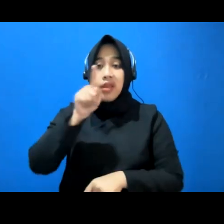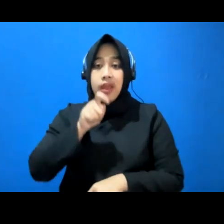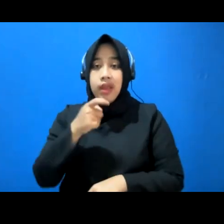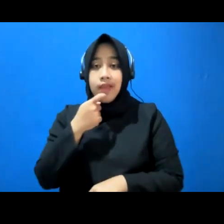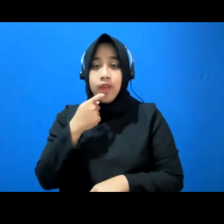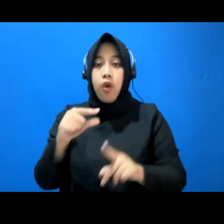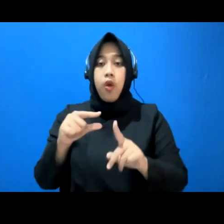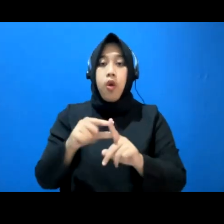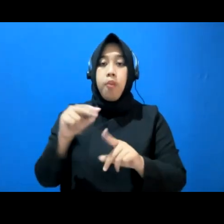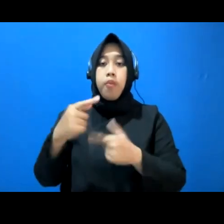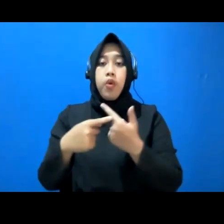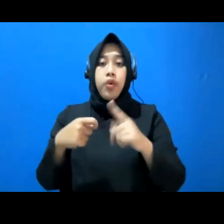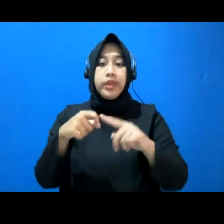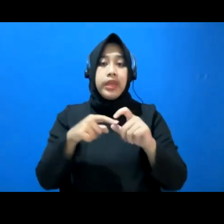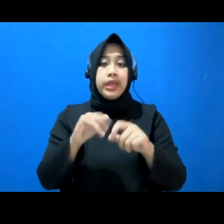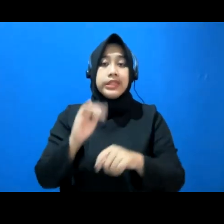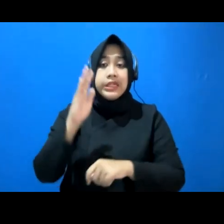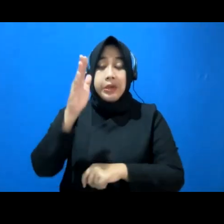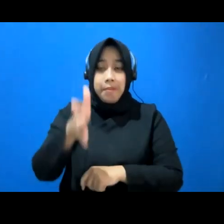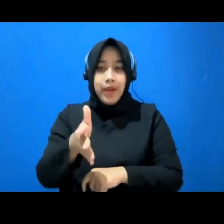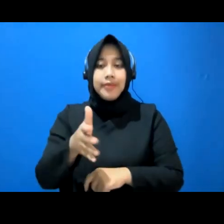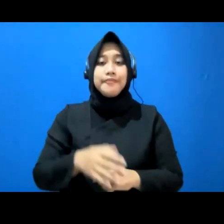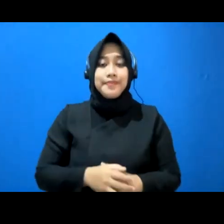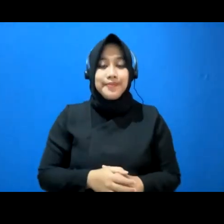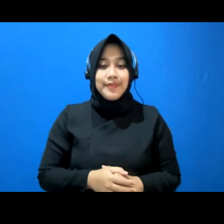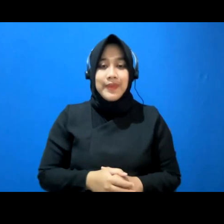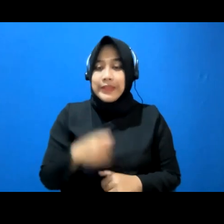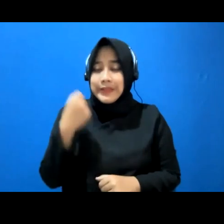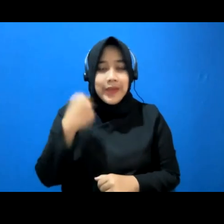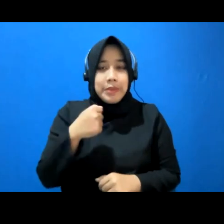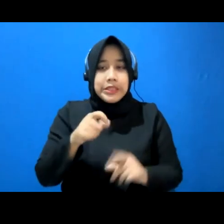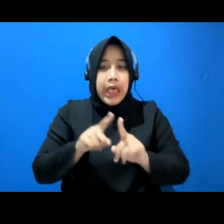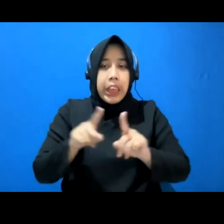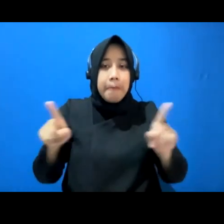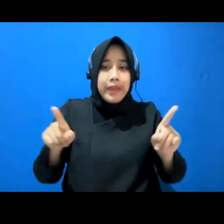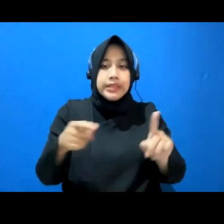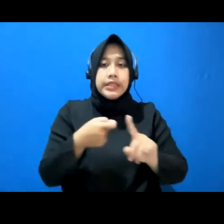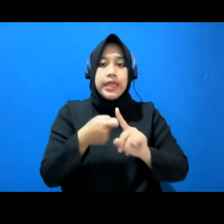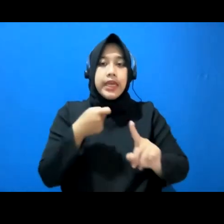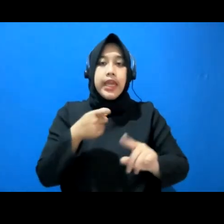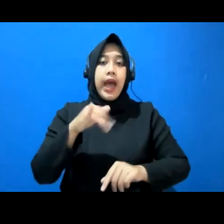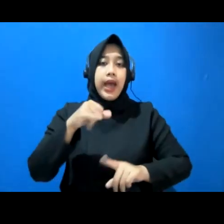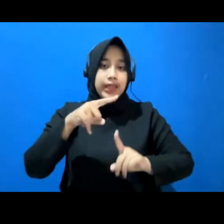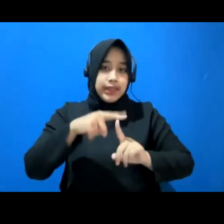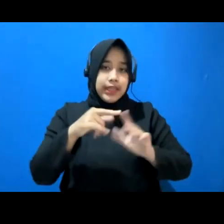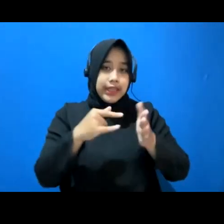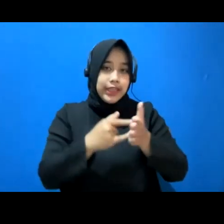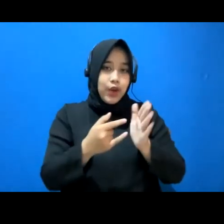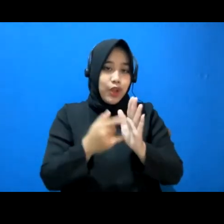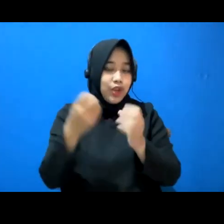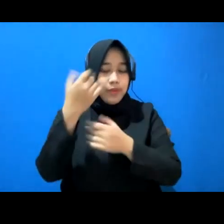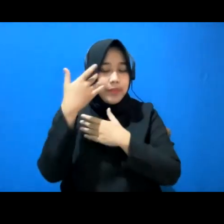depan, jelas kita sudah nggak bisa lepas dari TI, atau teknologi informasi ini. Nggak bisa lepas.